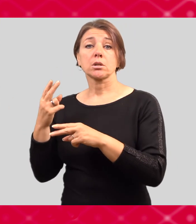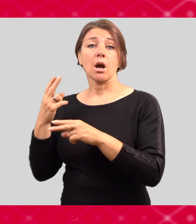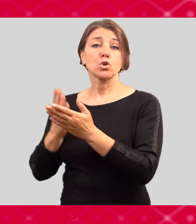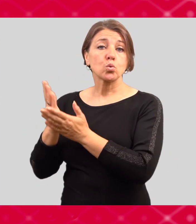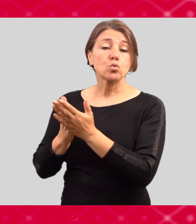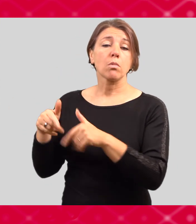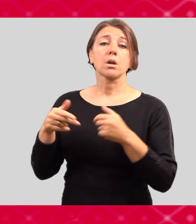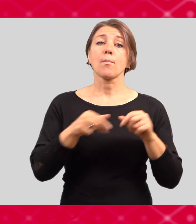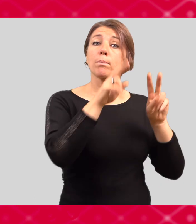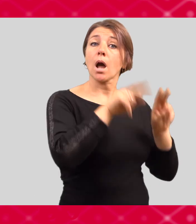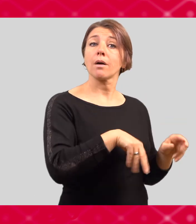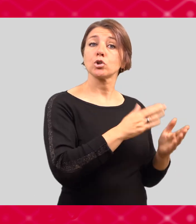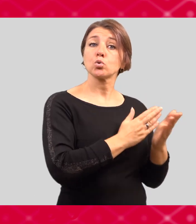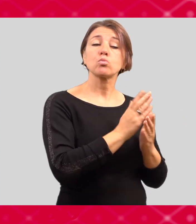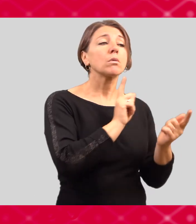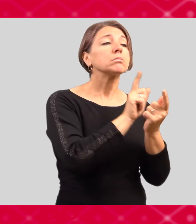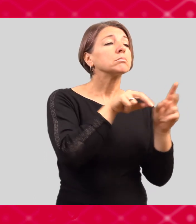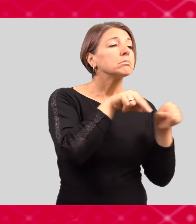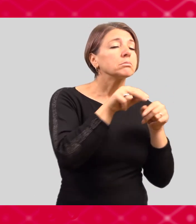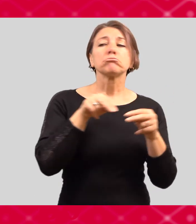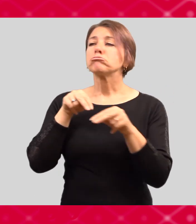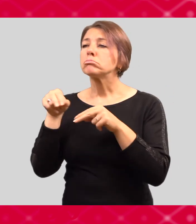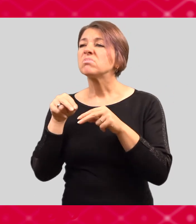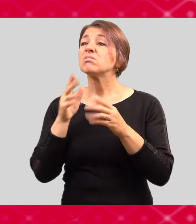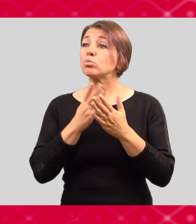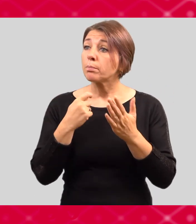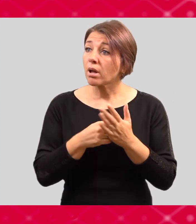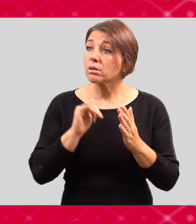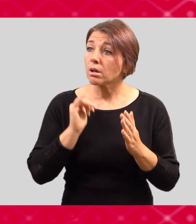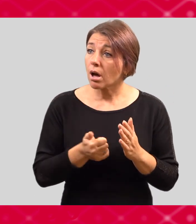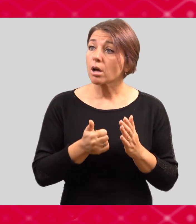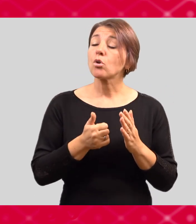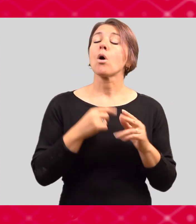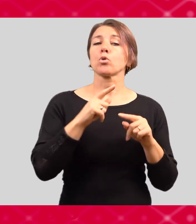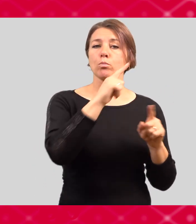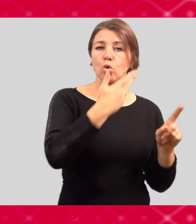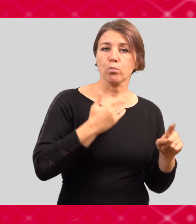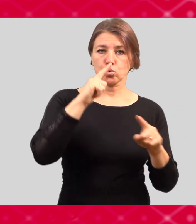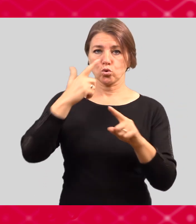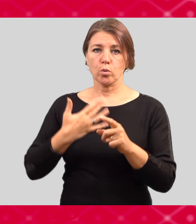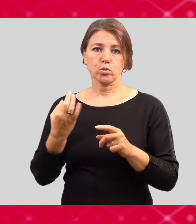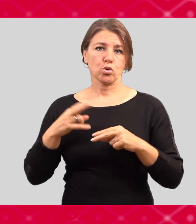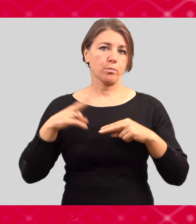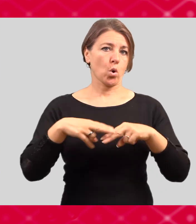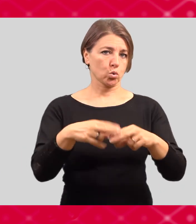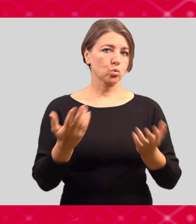vhodný postup. Můžete kontaktovat i mimo Karlovu univerzitu, externí